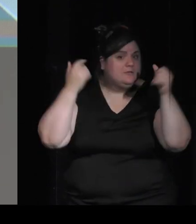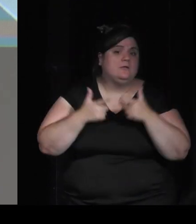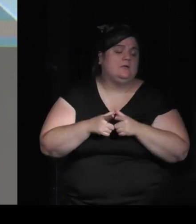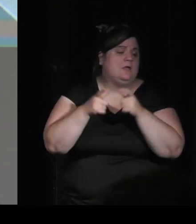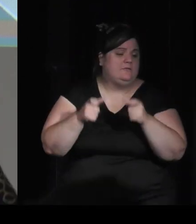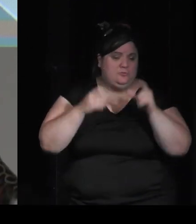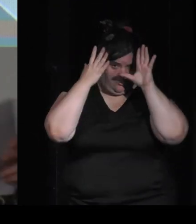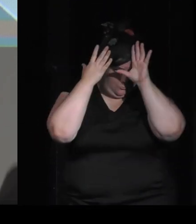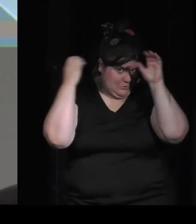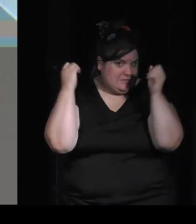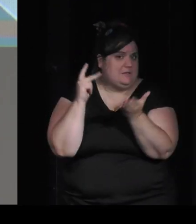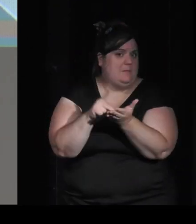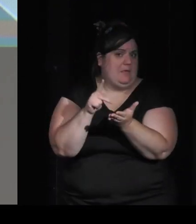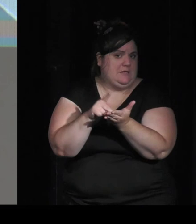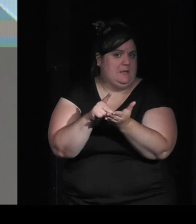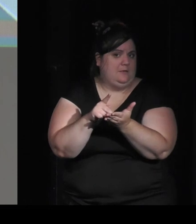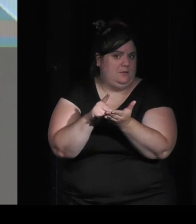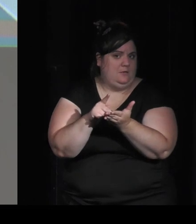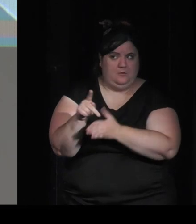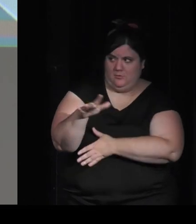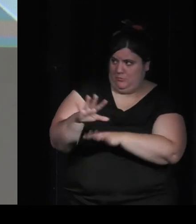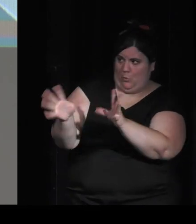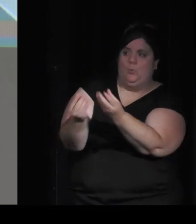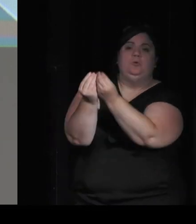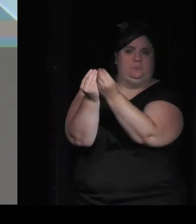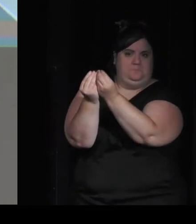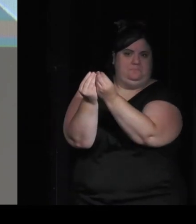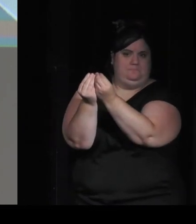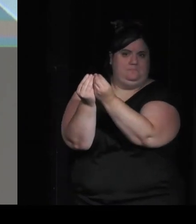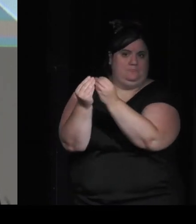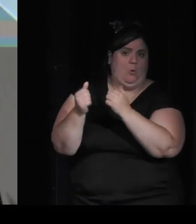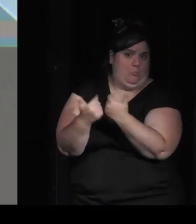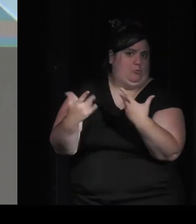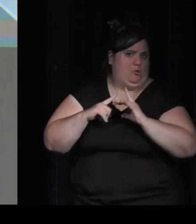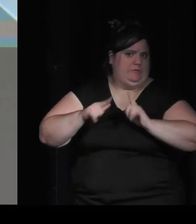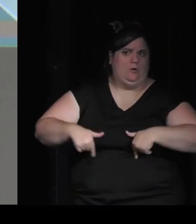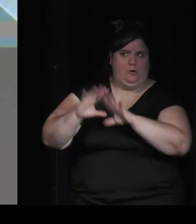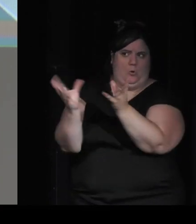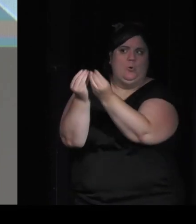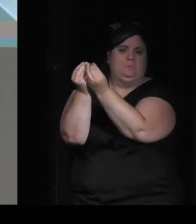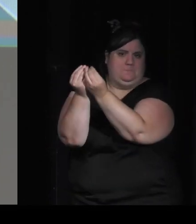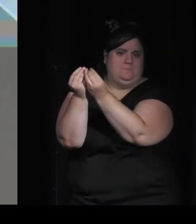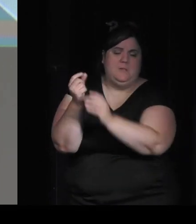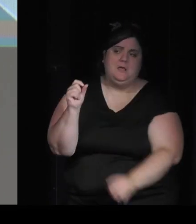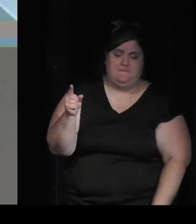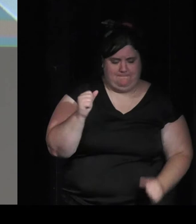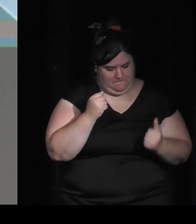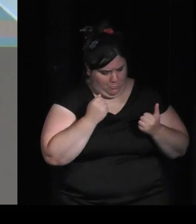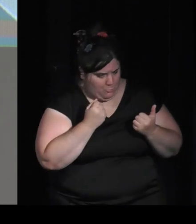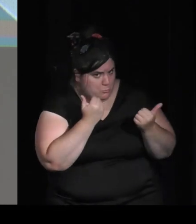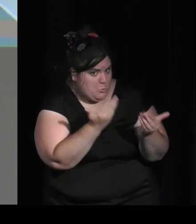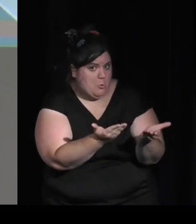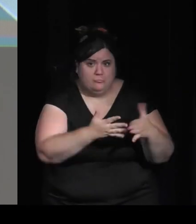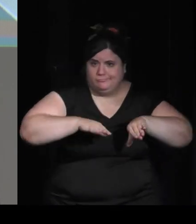qui est donc le consortium d'écoles qui s regroupé nous proposons un parcours un parcours d'enseignement